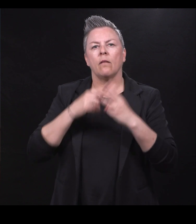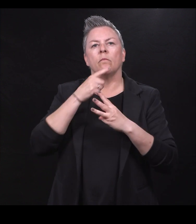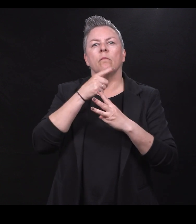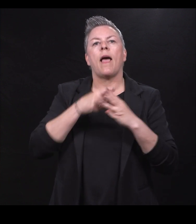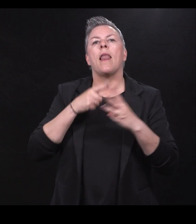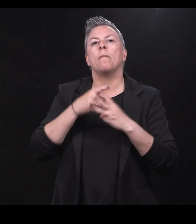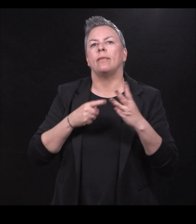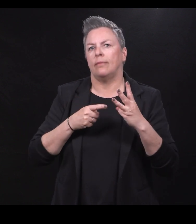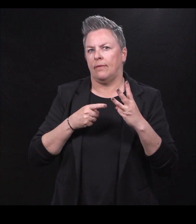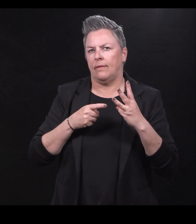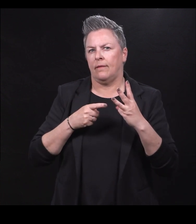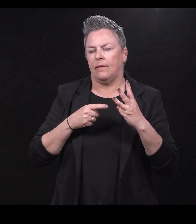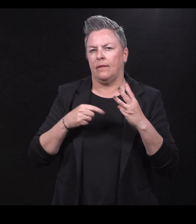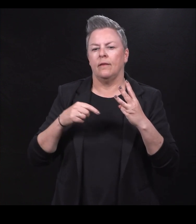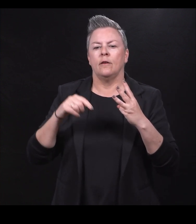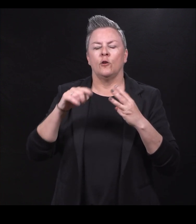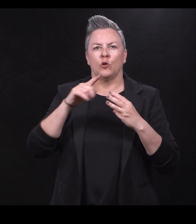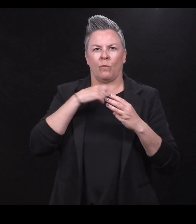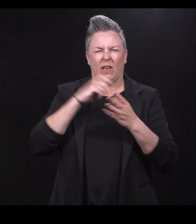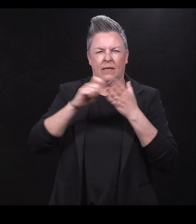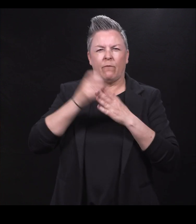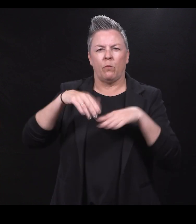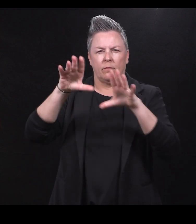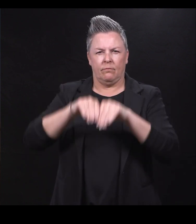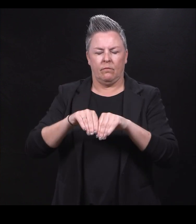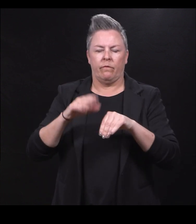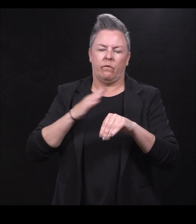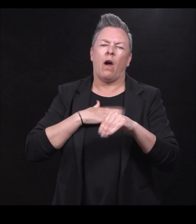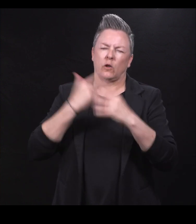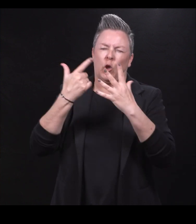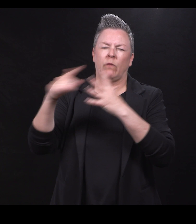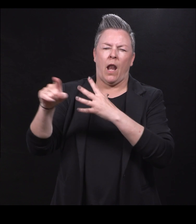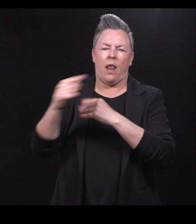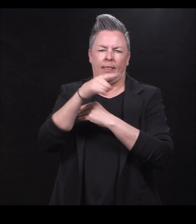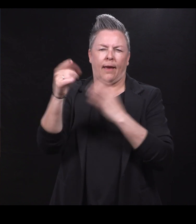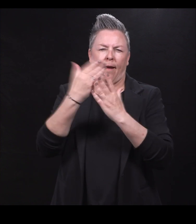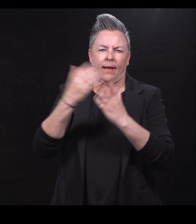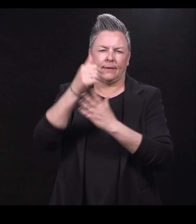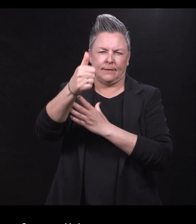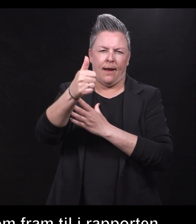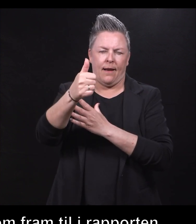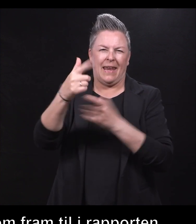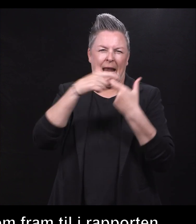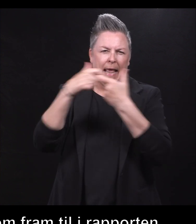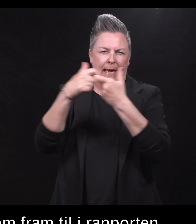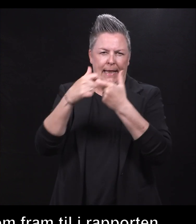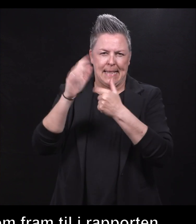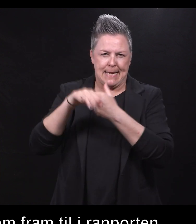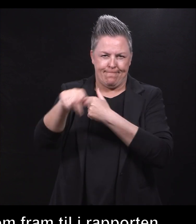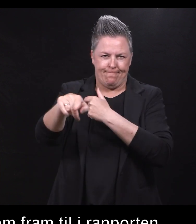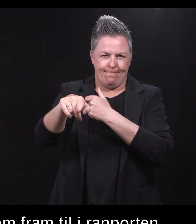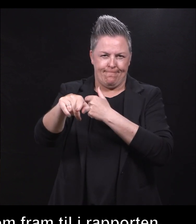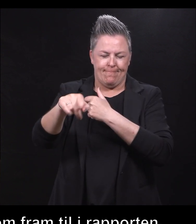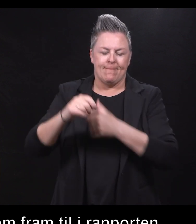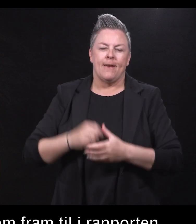vi kom frem til i rapporten. Det finnes syv andre som dere kan lese dere opp på i den lenken som ligger i den